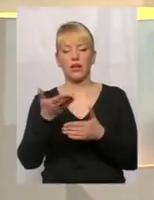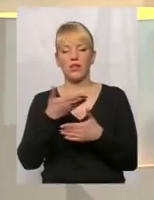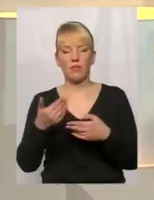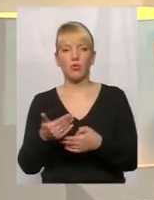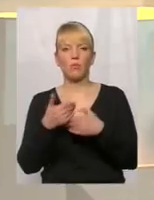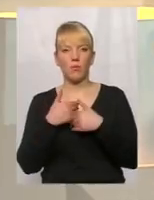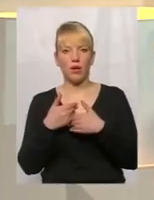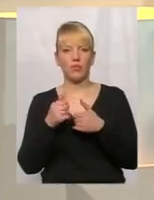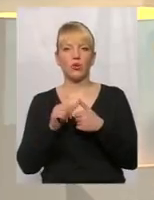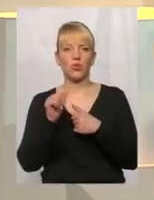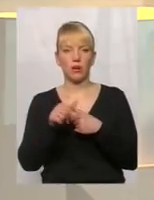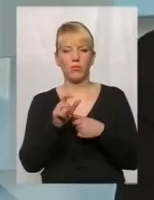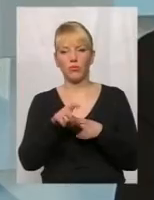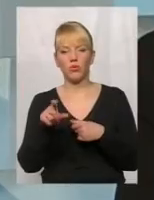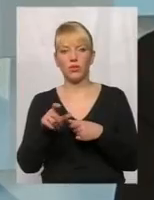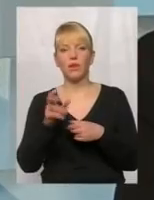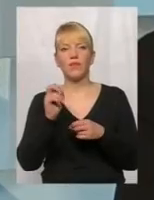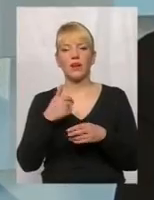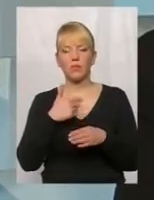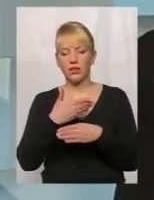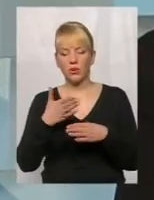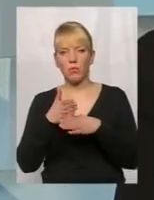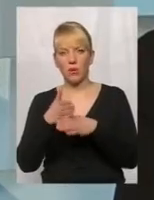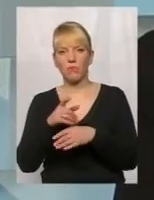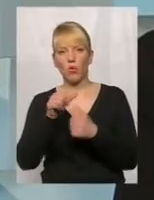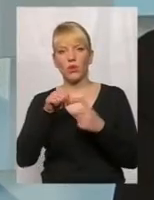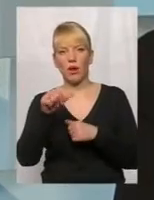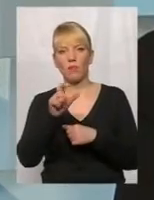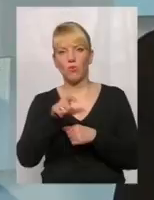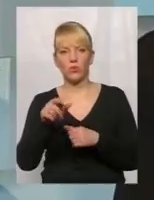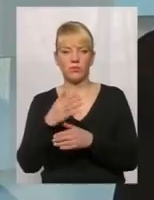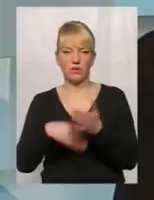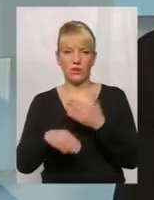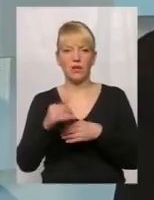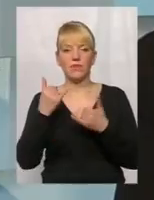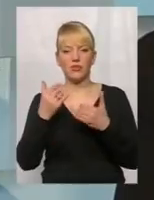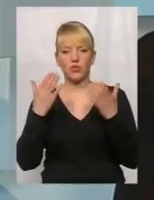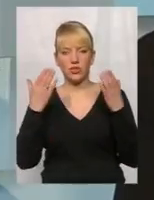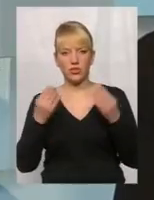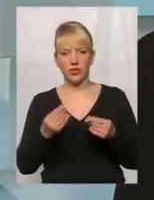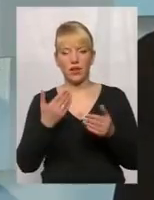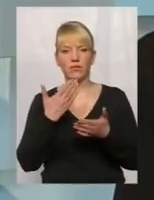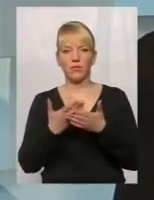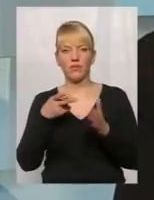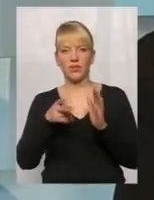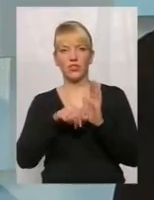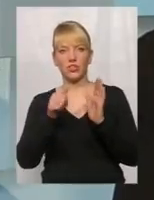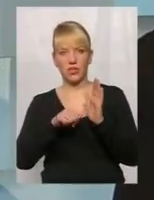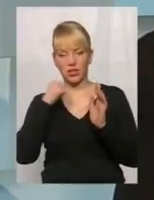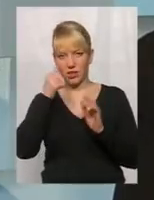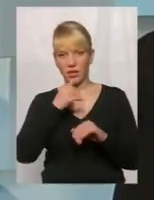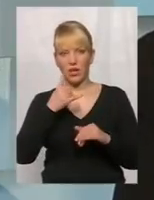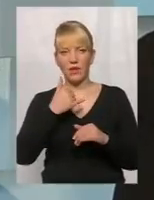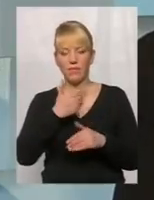окремо людям з інвалідністю. Значить, дивіться, на сьогоднішній день порядка, за даже візьмемо, 2016 рік,